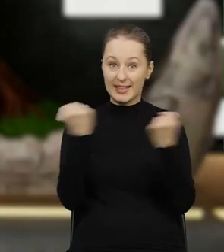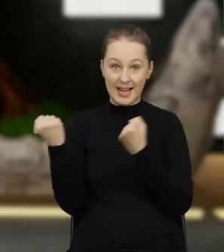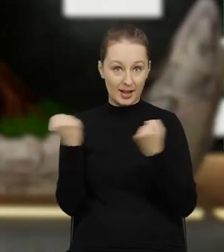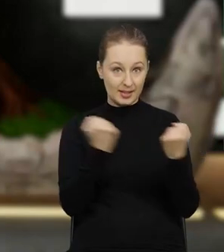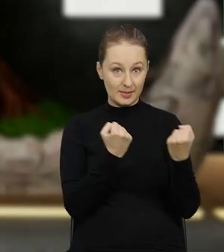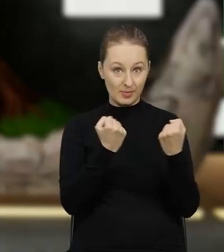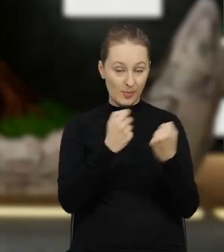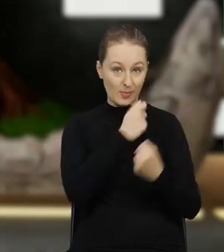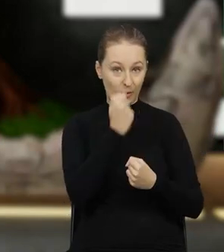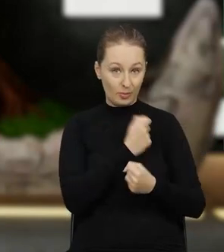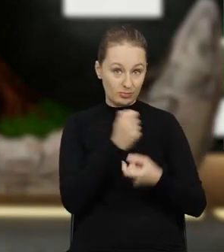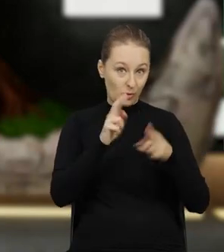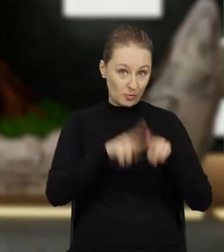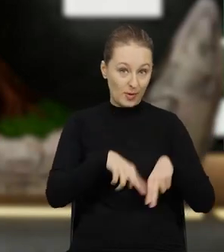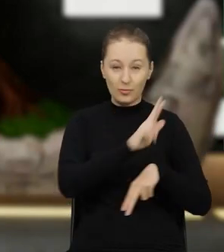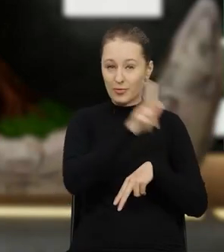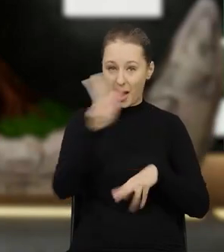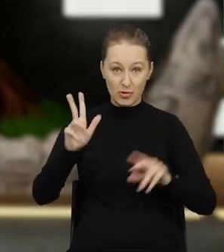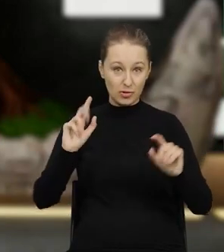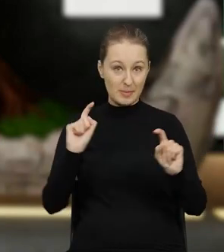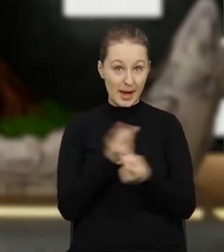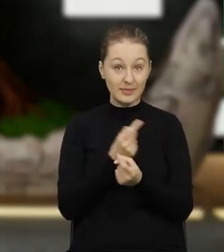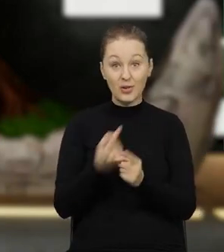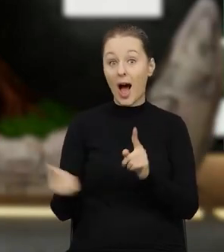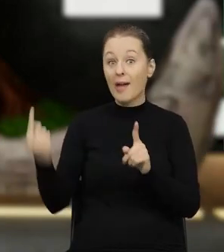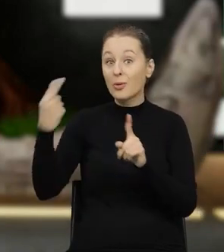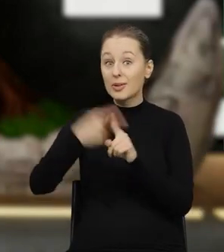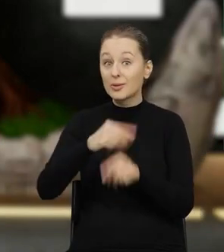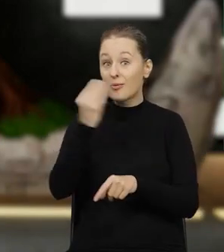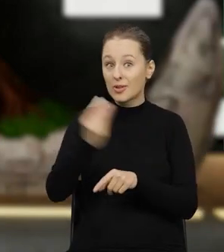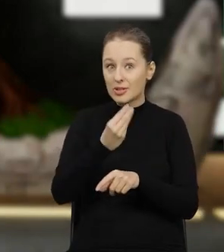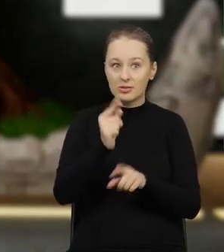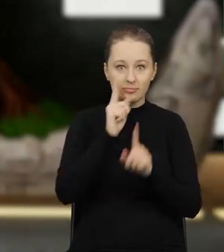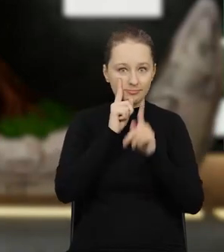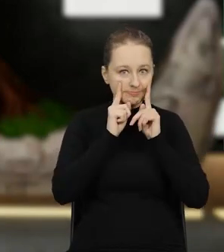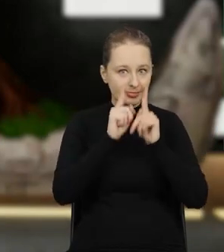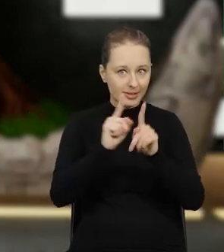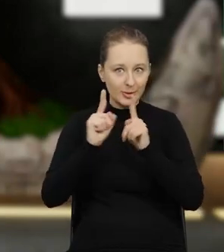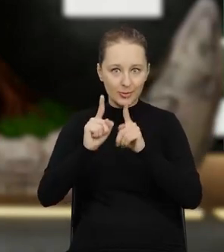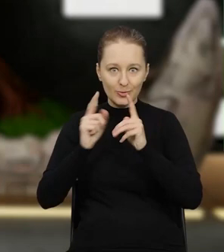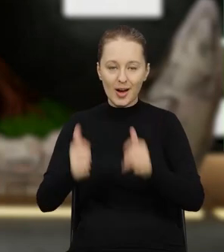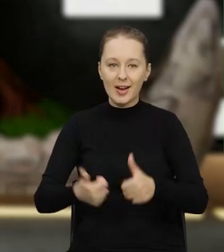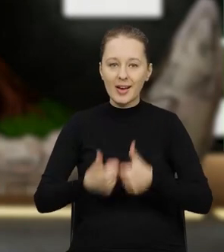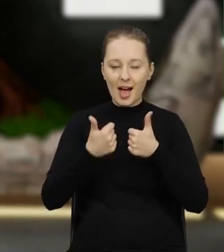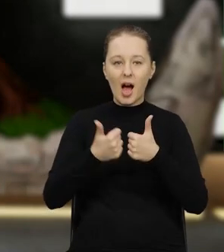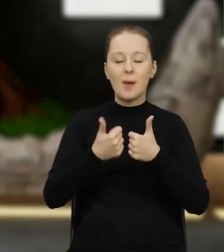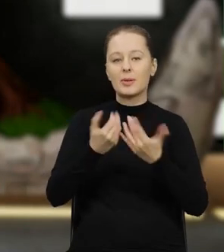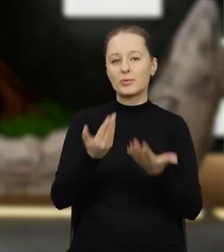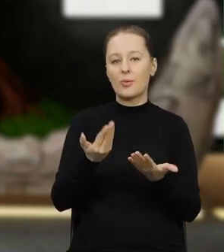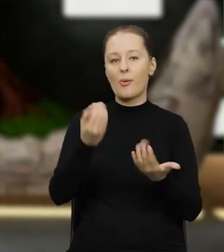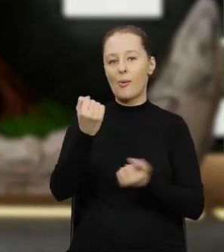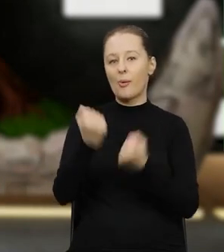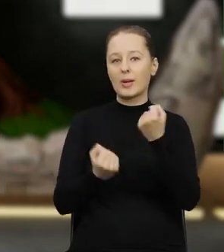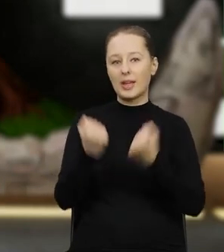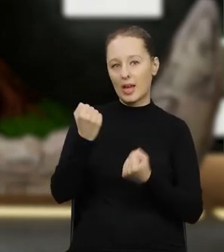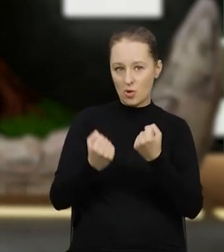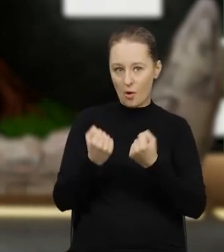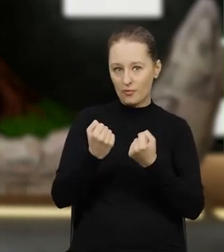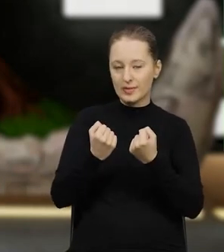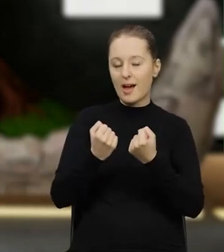odpadów w każdym kraju, który ich interesuje, a oprócz tego oczywiście zwracać uwagę na to, żeby załadowca oprócz